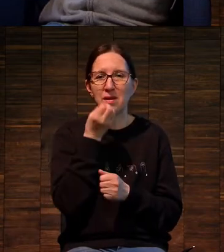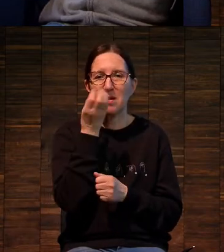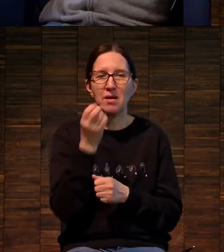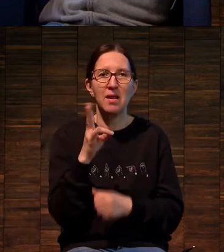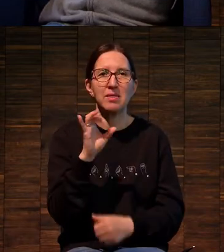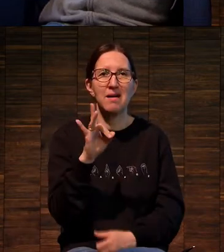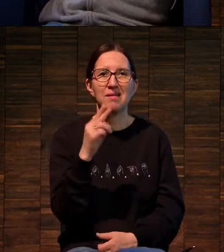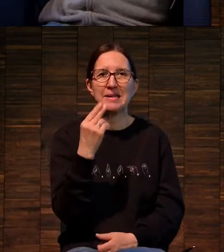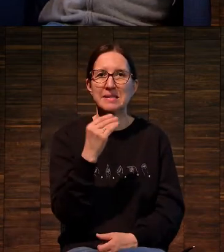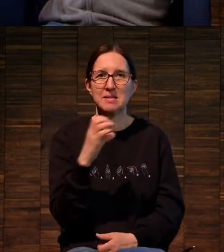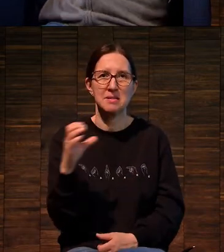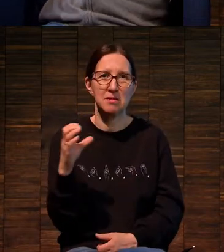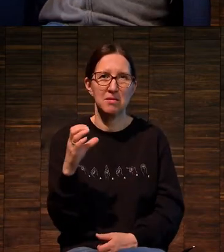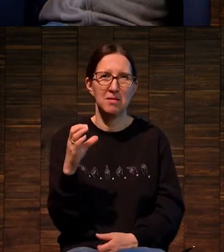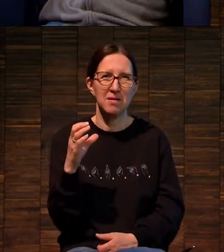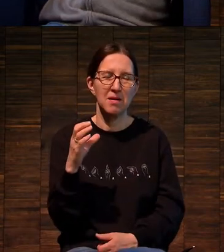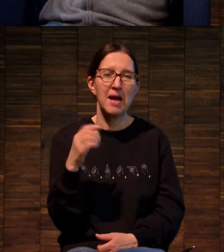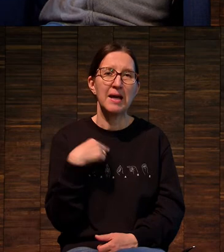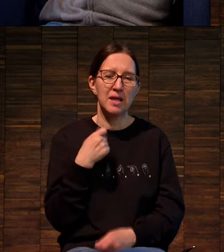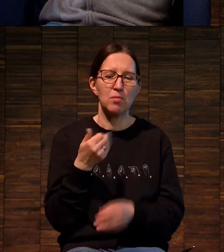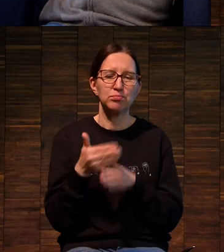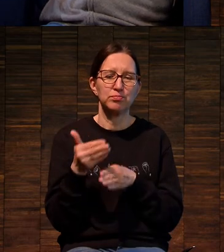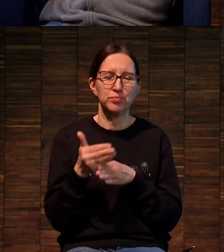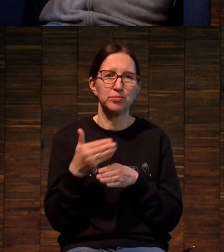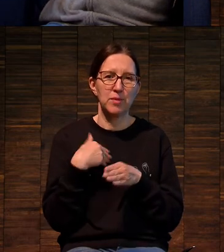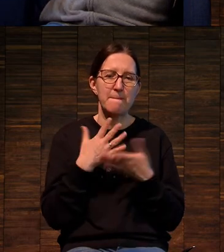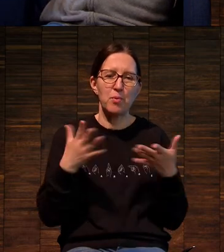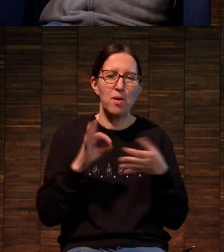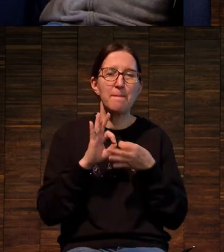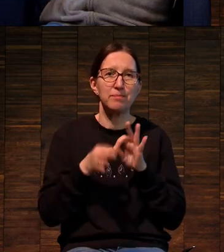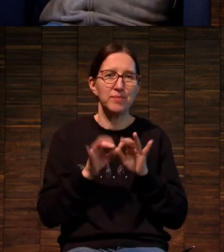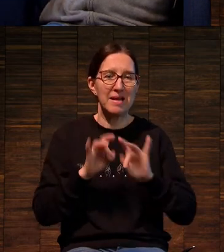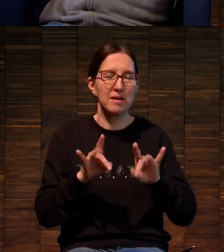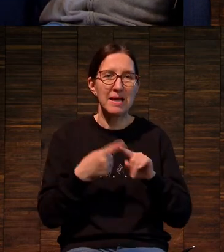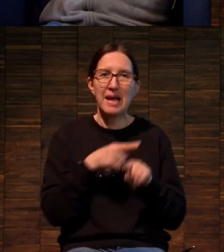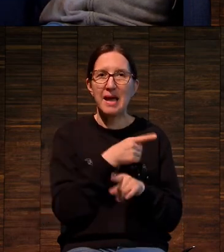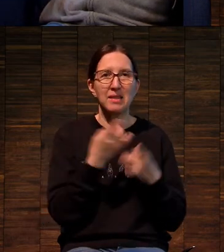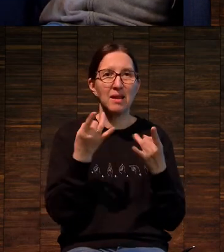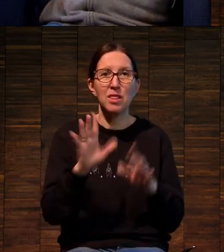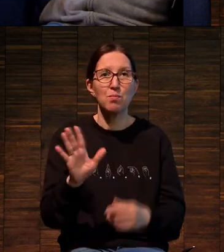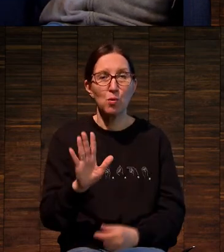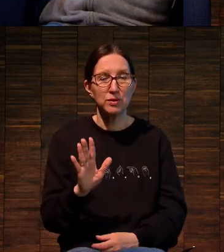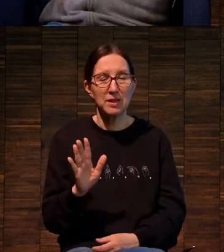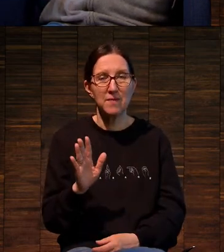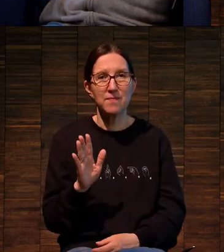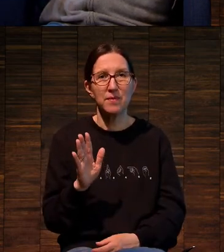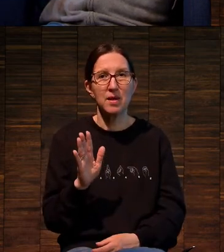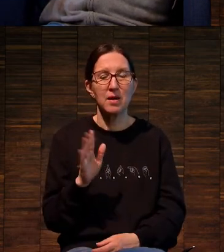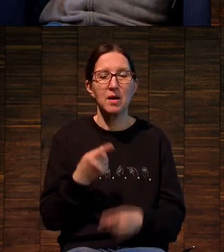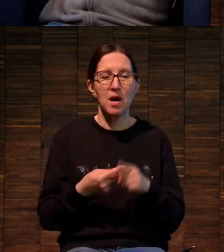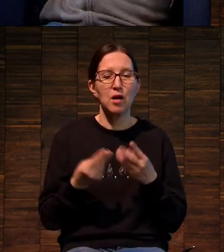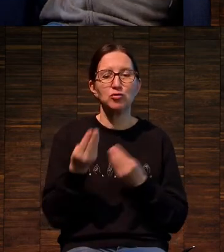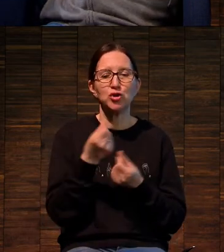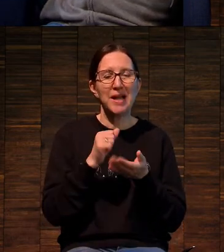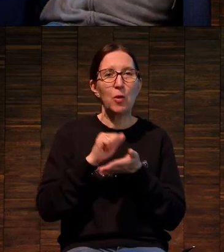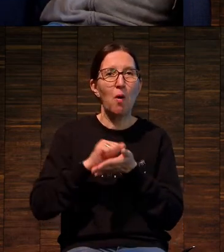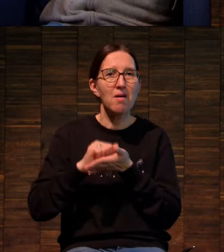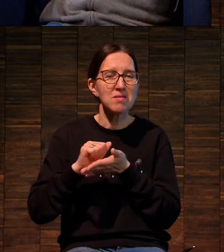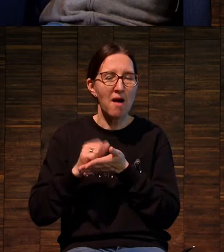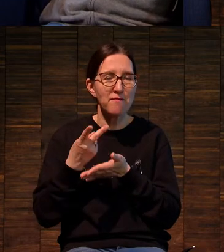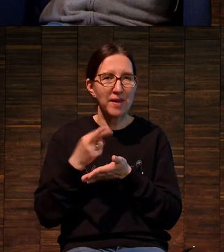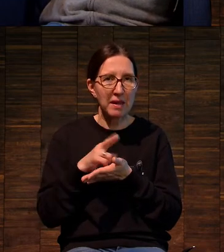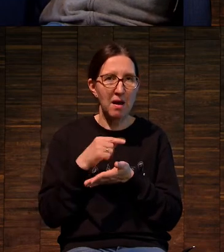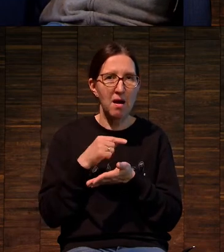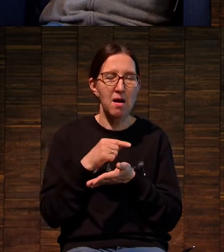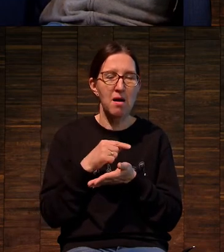Вот эта серия, я чуть подробнее расскажу. Это не просто шелкография, как написано